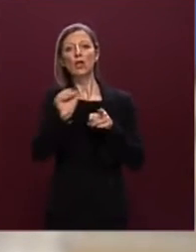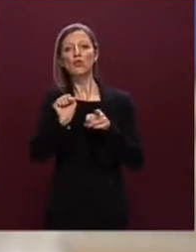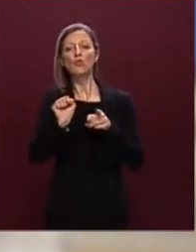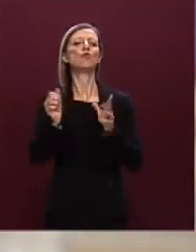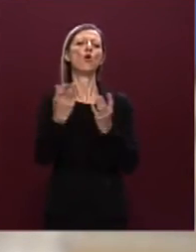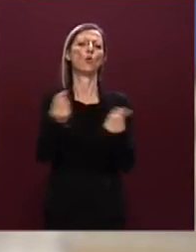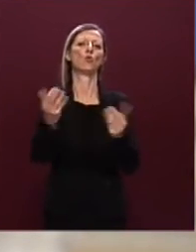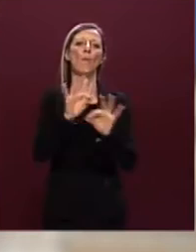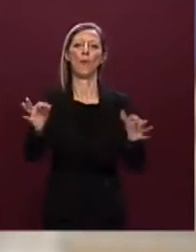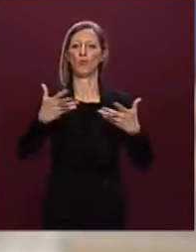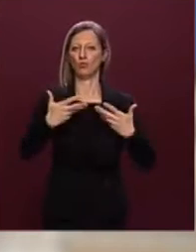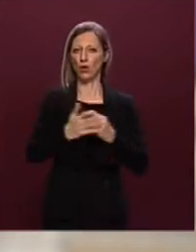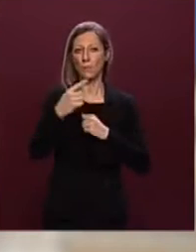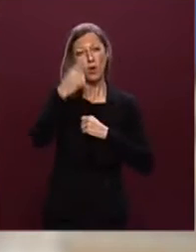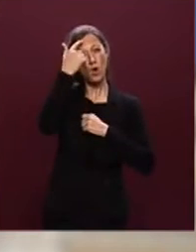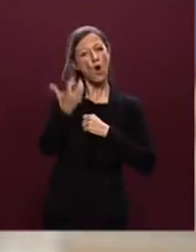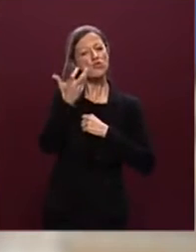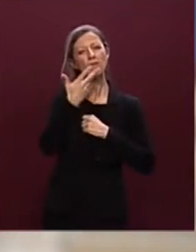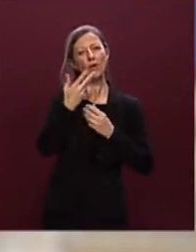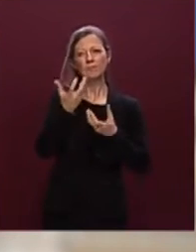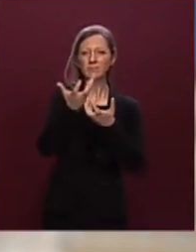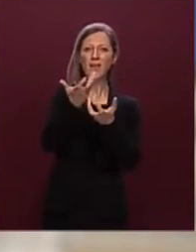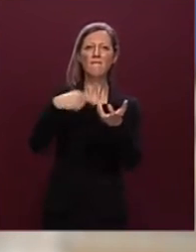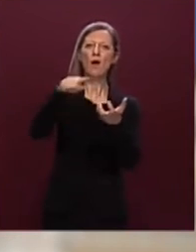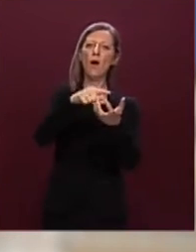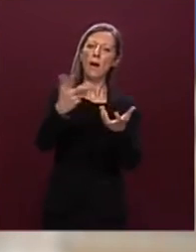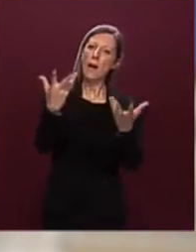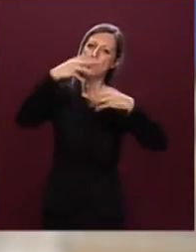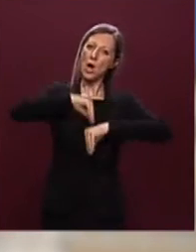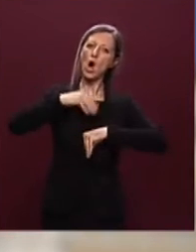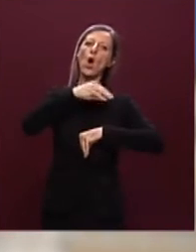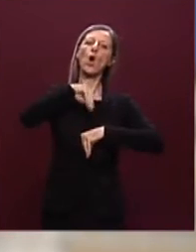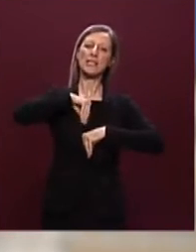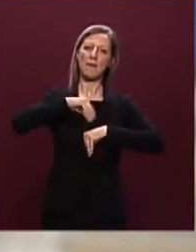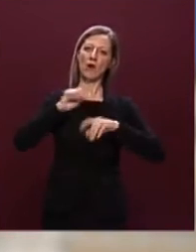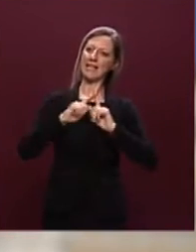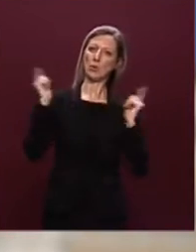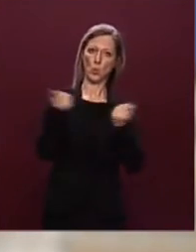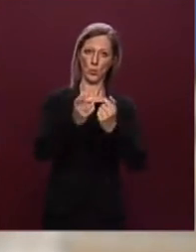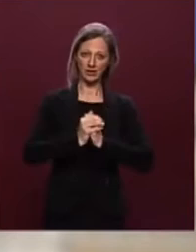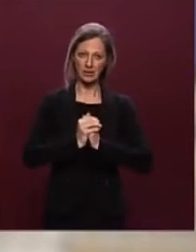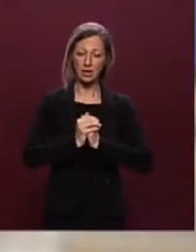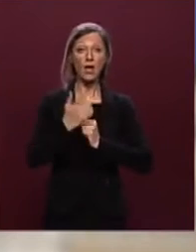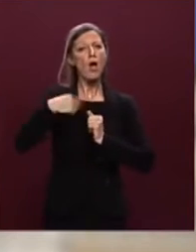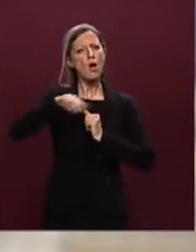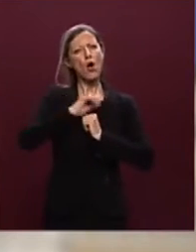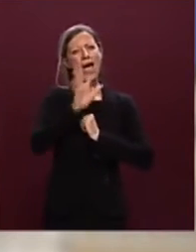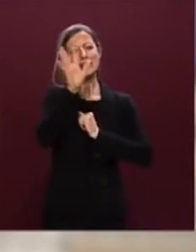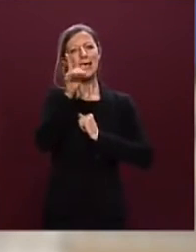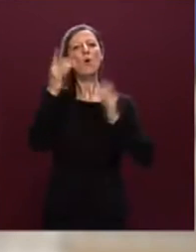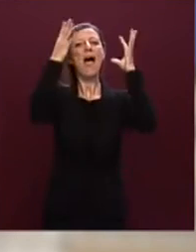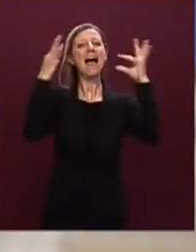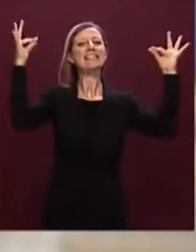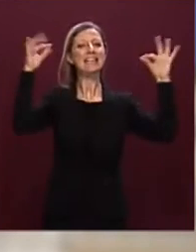importante che vorrei venisse acquisito alla consapevolezza generale noi per esempio parlando degli asili